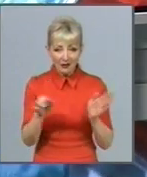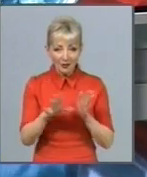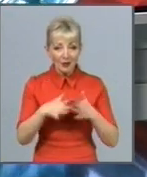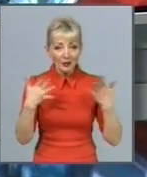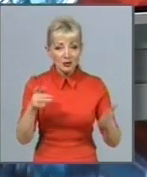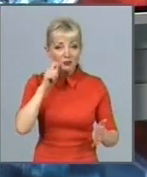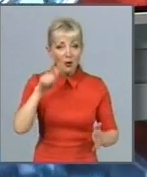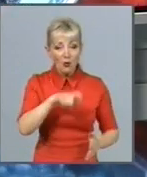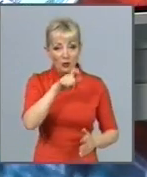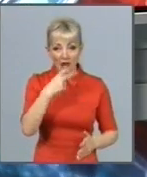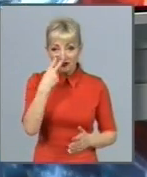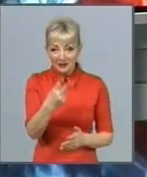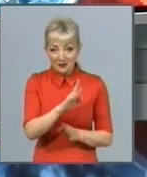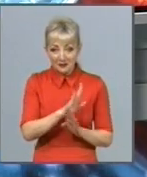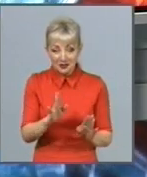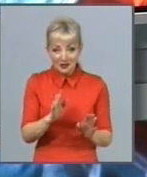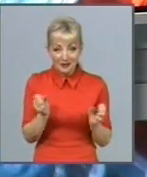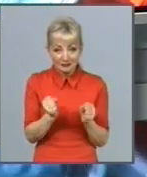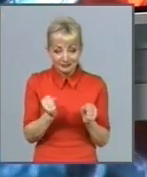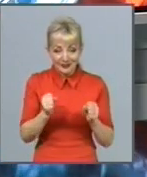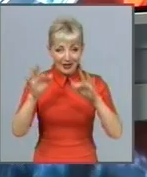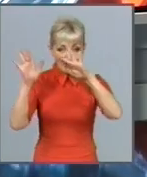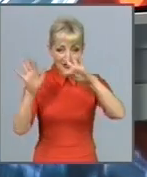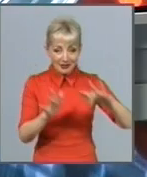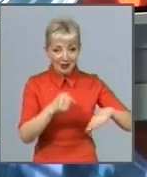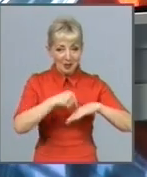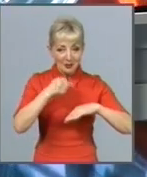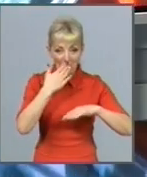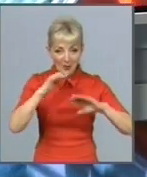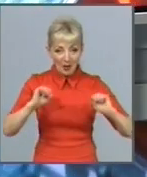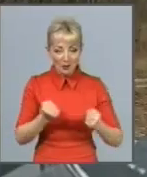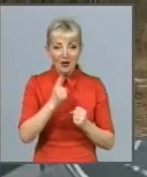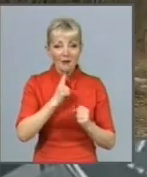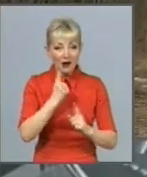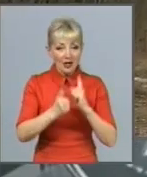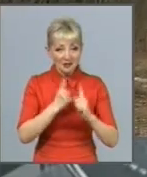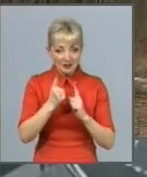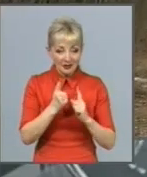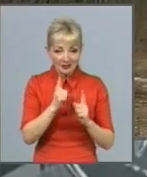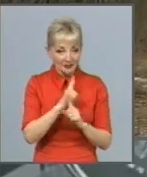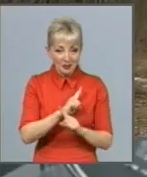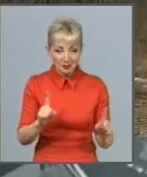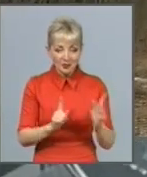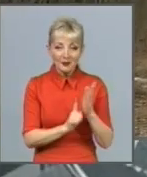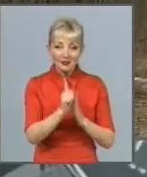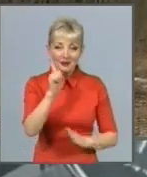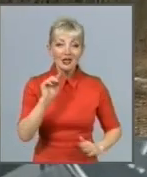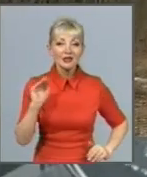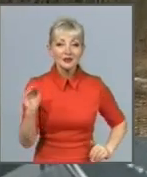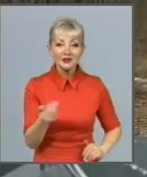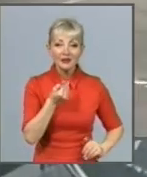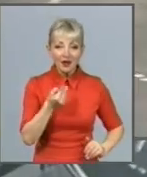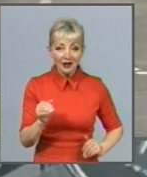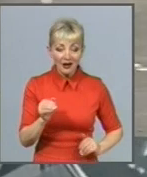звичних кучугурів і не відчули морозів. І поки змін не передбачається. Початок лютого аж ніяк не